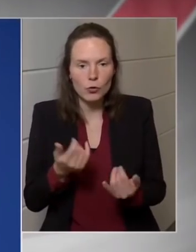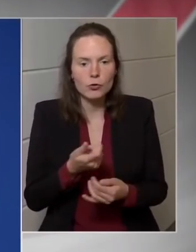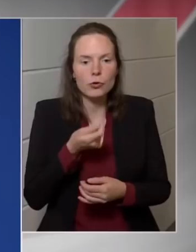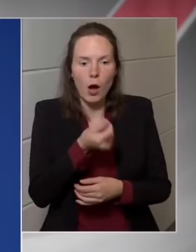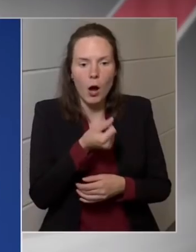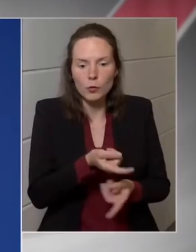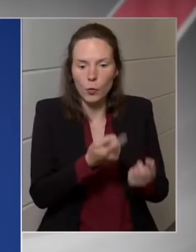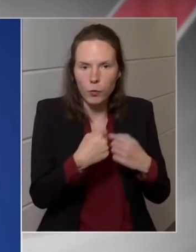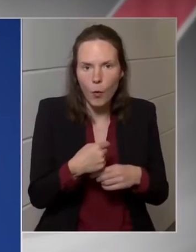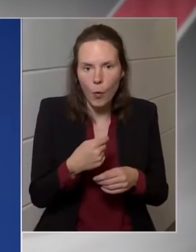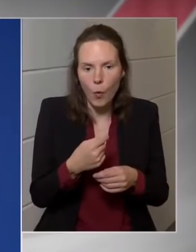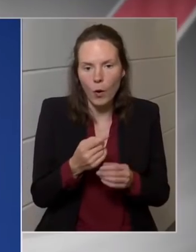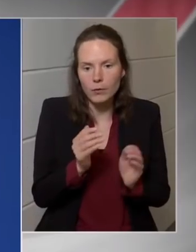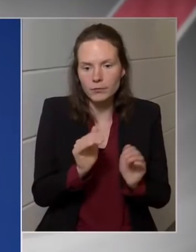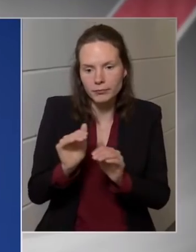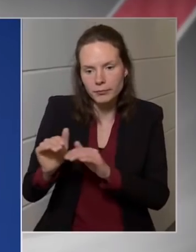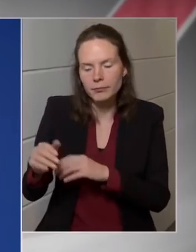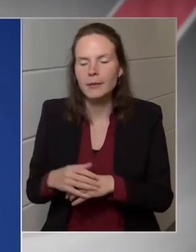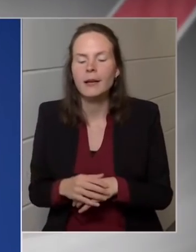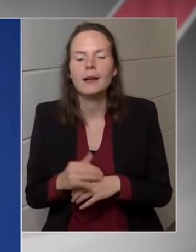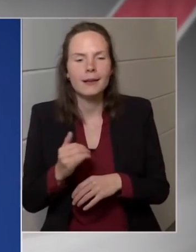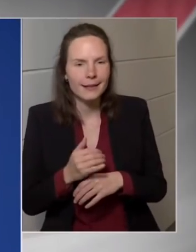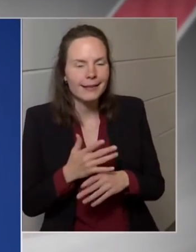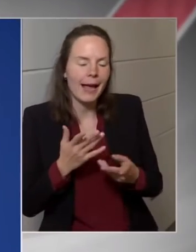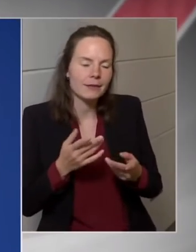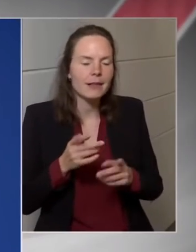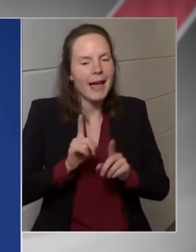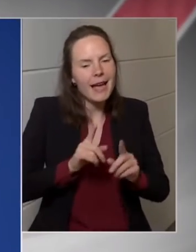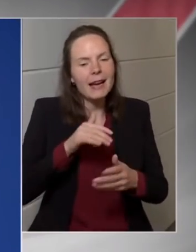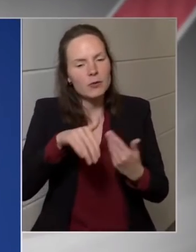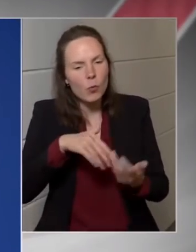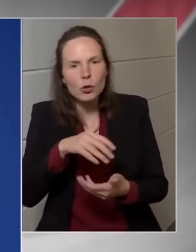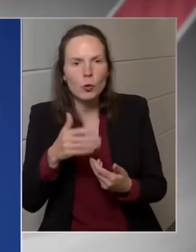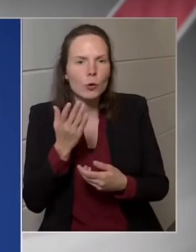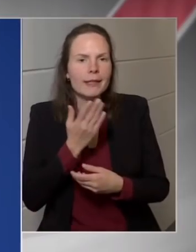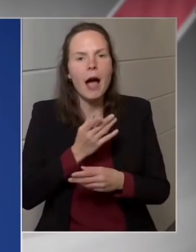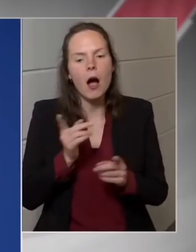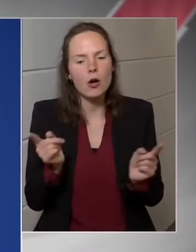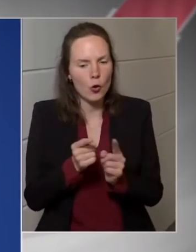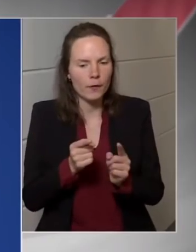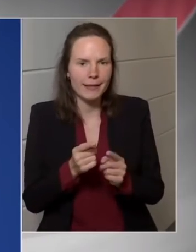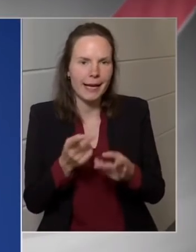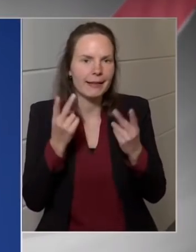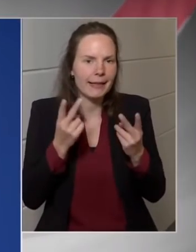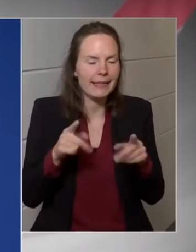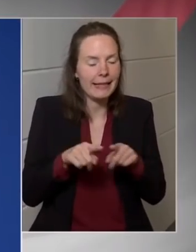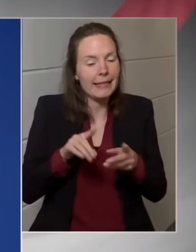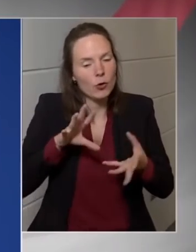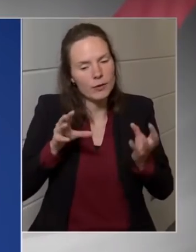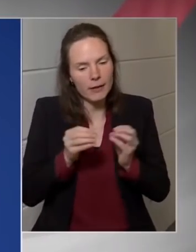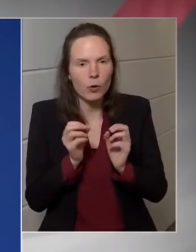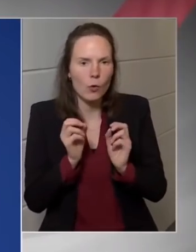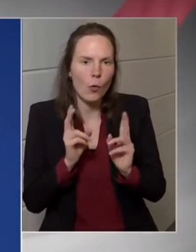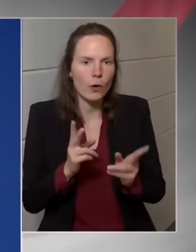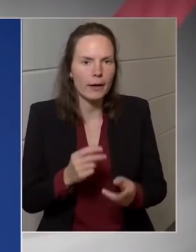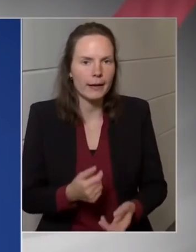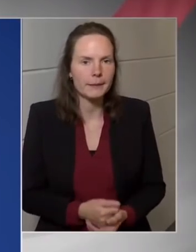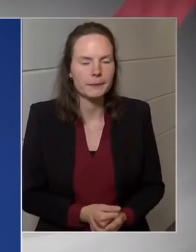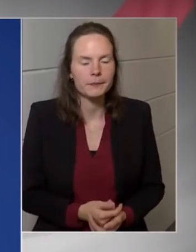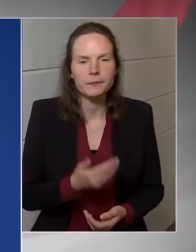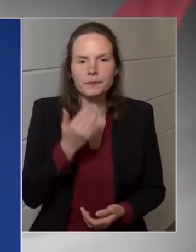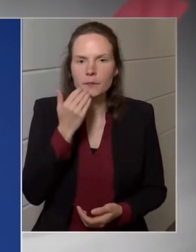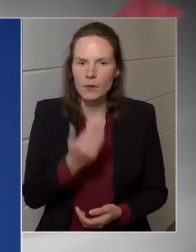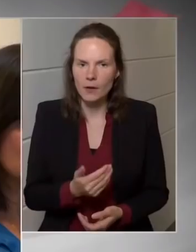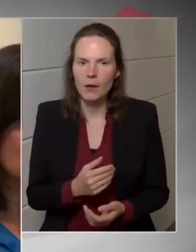Igen, ennél van vel maga az eljárásban nyúlultabb, de hogyha röviden a lényeget így foglalja össze, akkor nem tévesz meg senkit ezzel. Köszönöm.